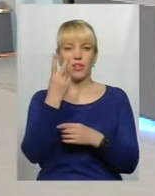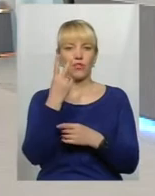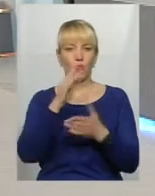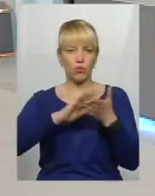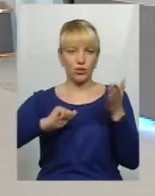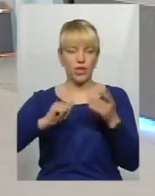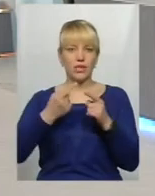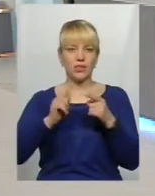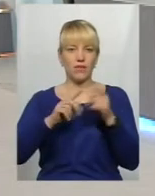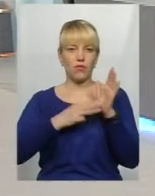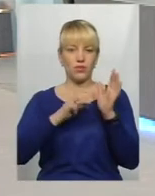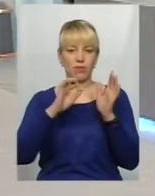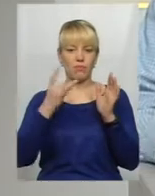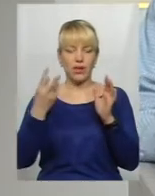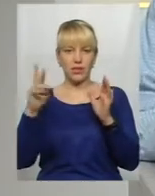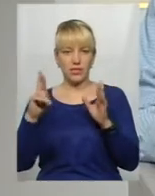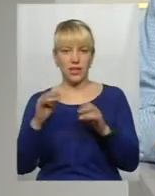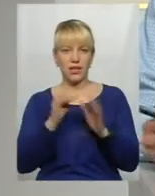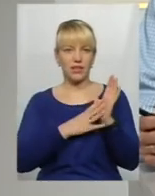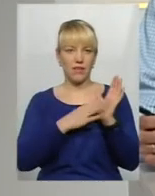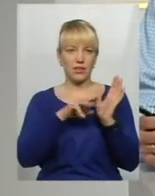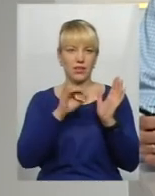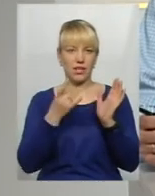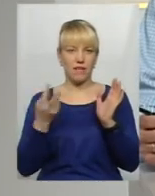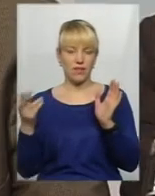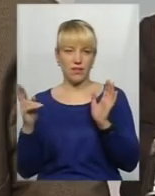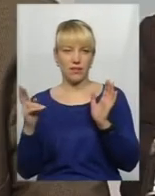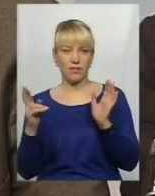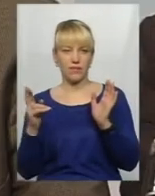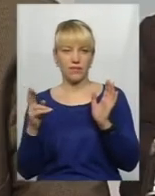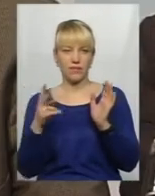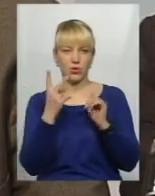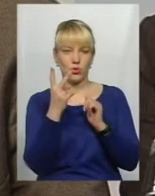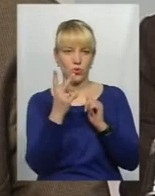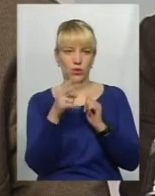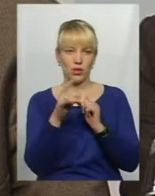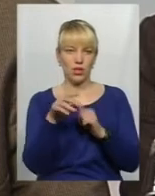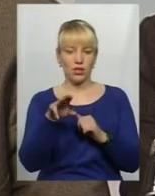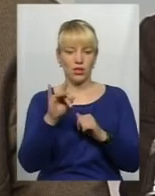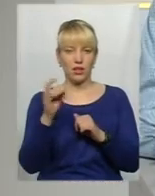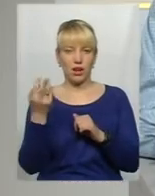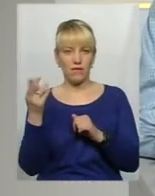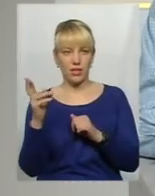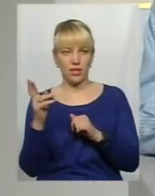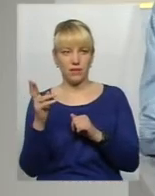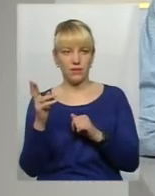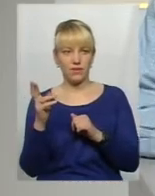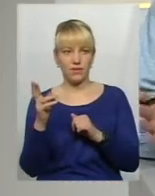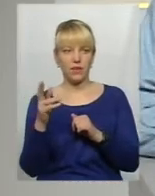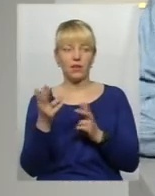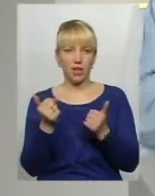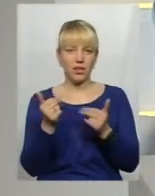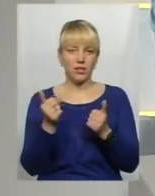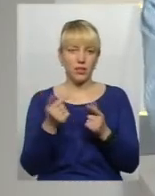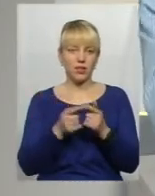ще існують, це 8 березня і 9 травня. Друге травня. Ну, друге травня, так